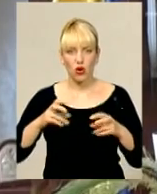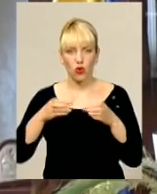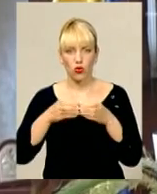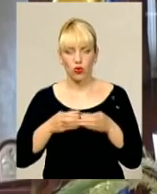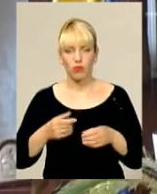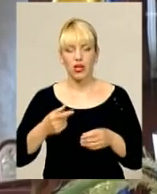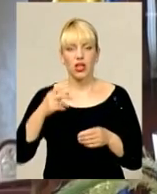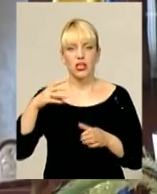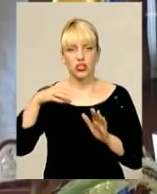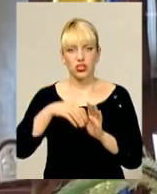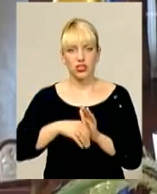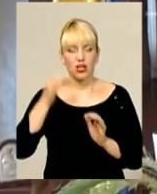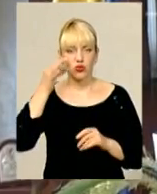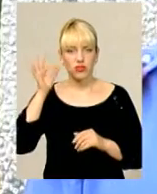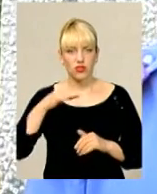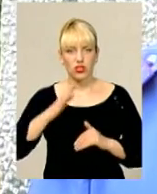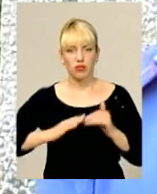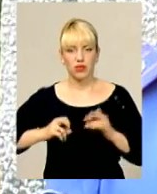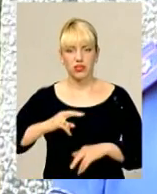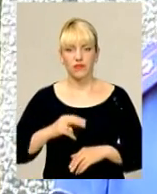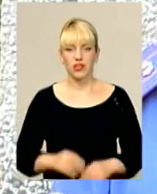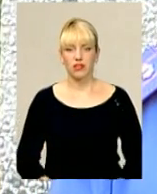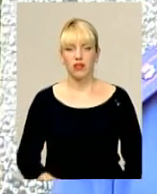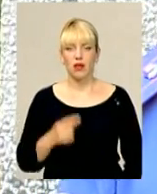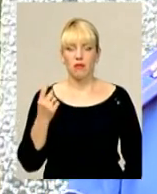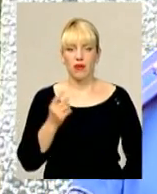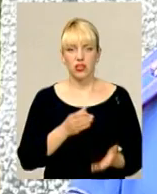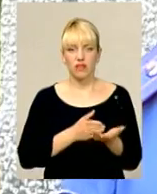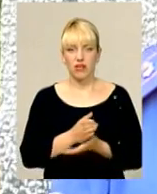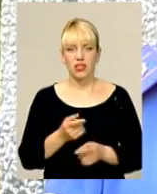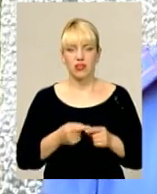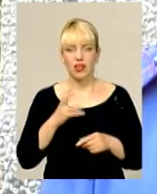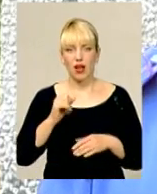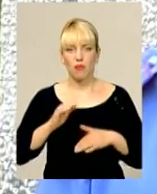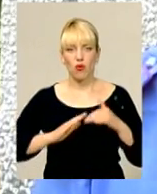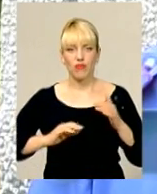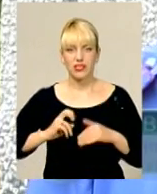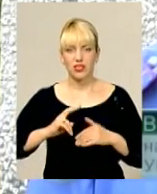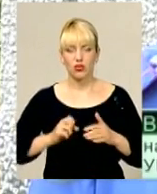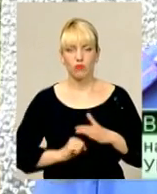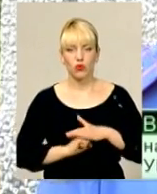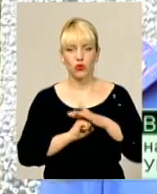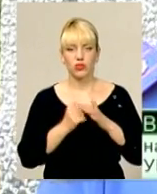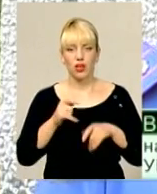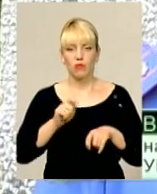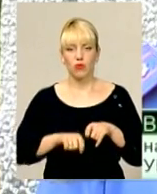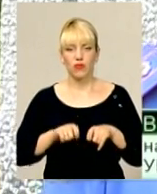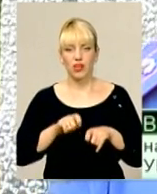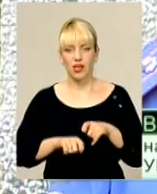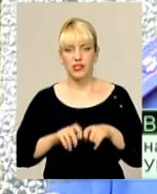карного розшуку, так і слідчих підрозділів. Перша версія на професійному ґрунті, вона ж перевіряється,